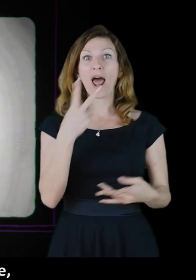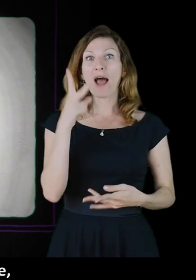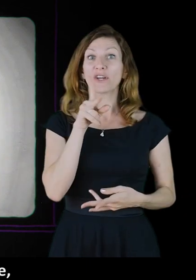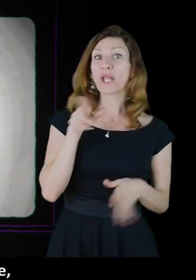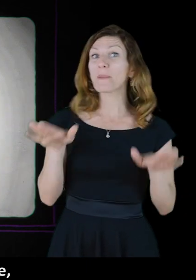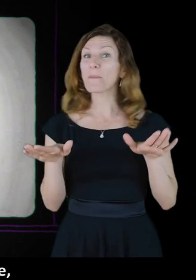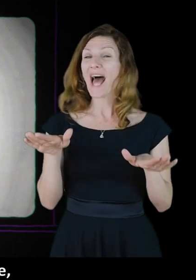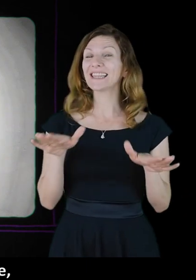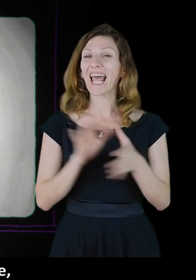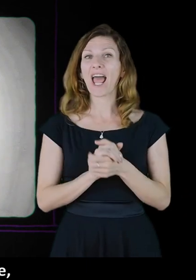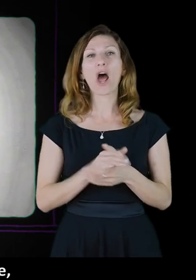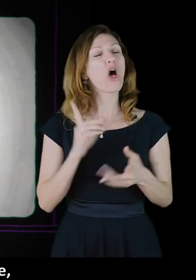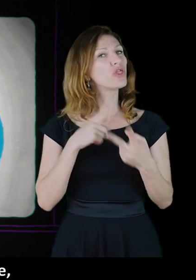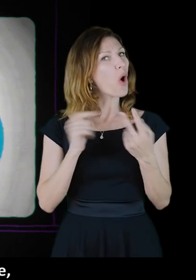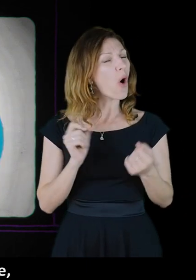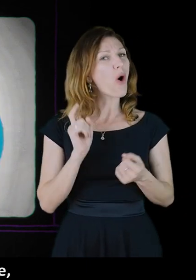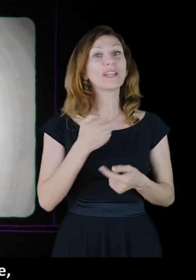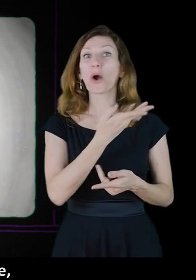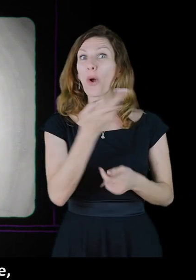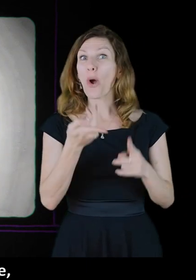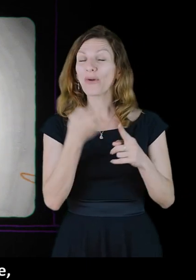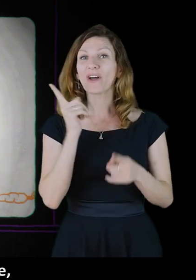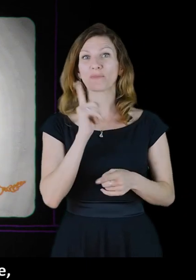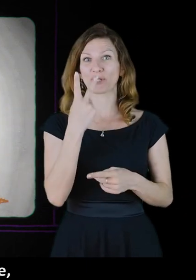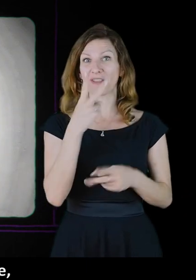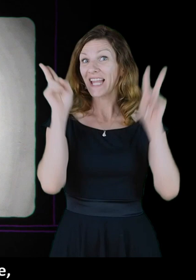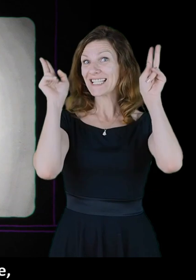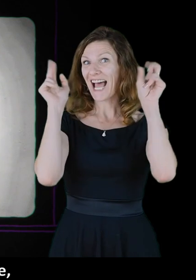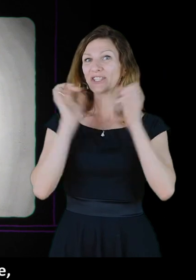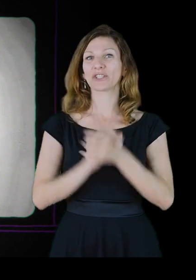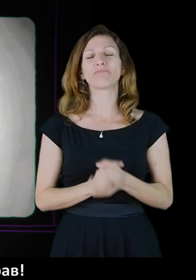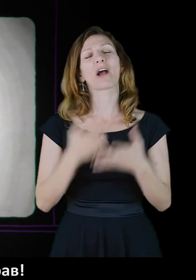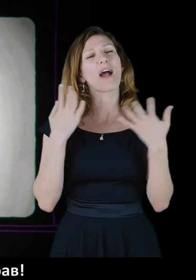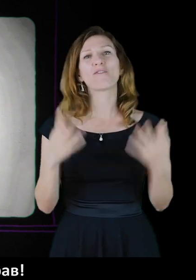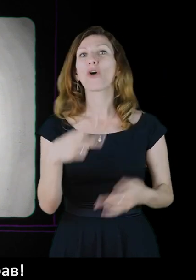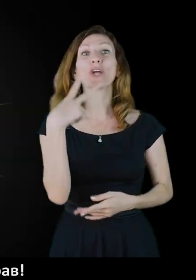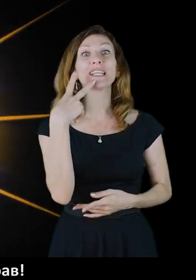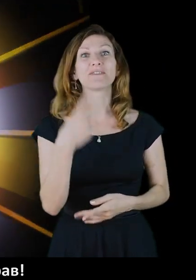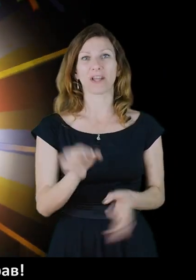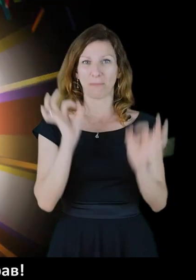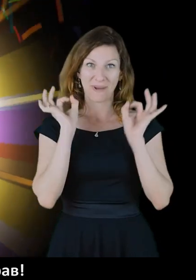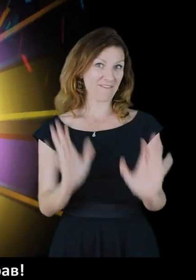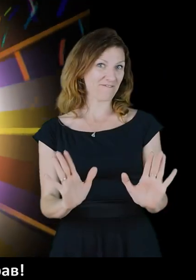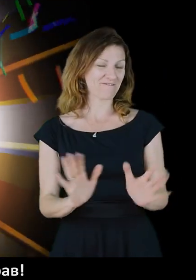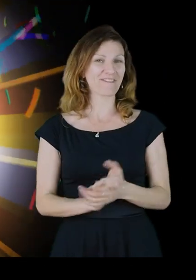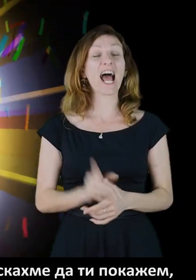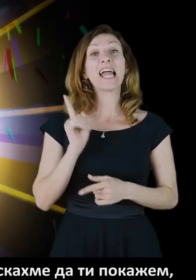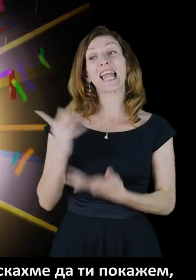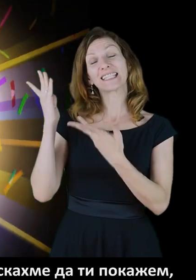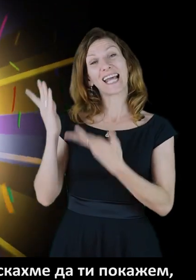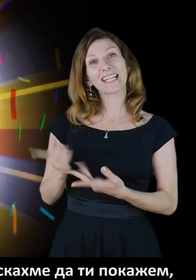хора виждат пате. Но някой от вас може да са видели и зайч. Каквото и да си видял, си прав.